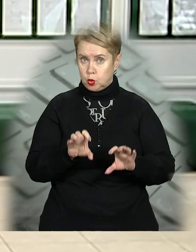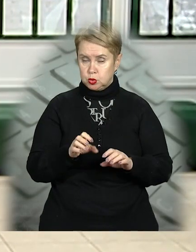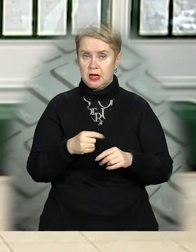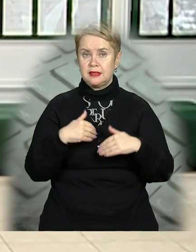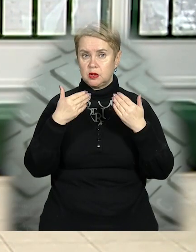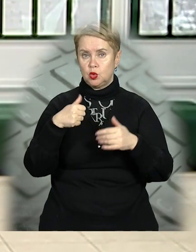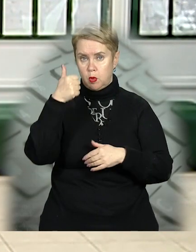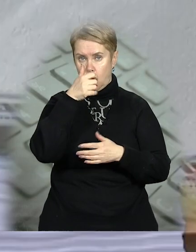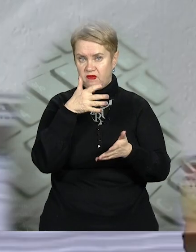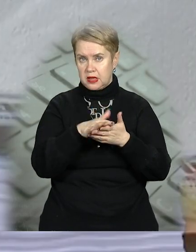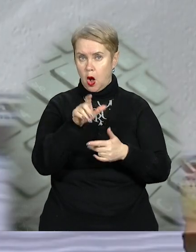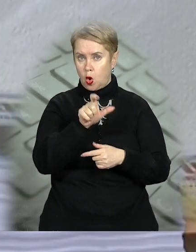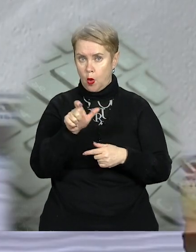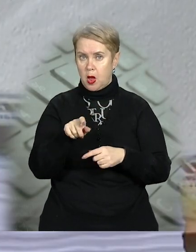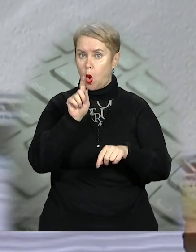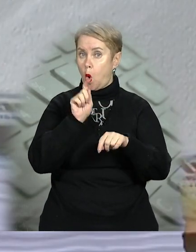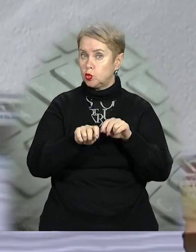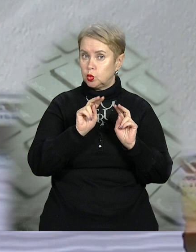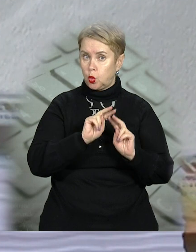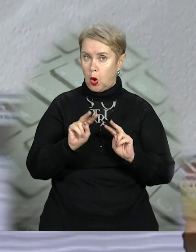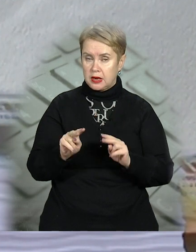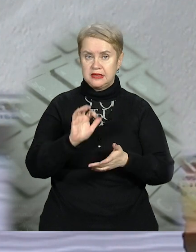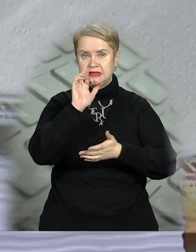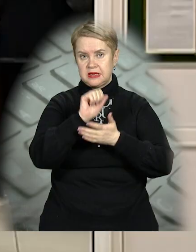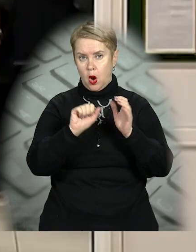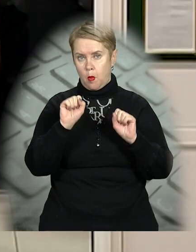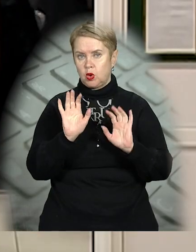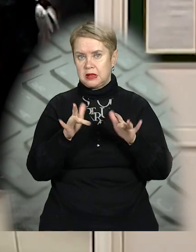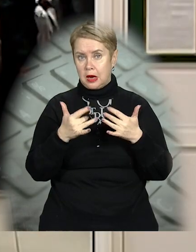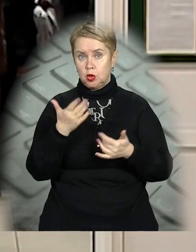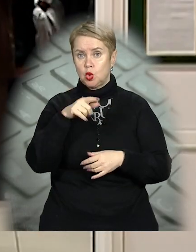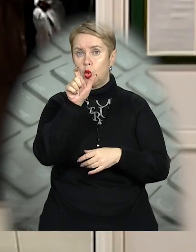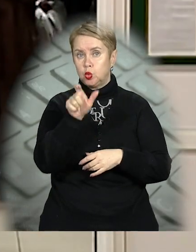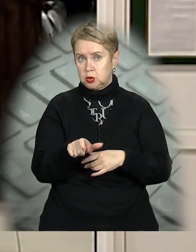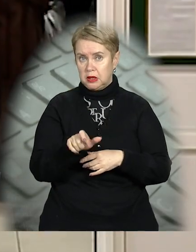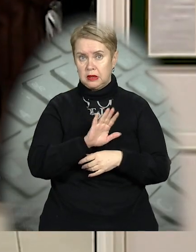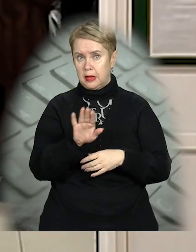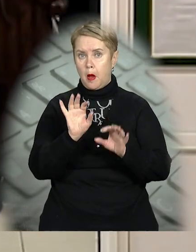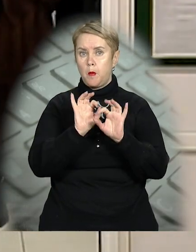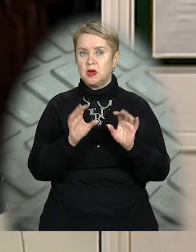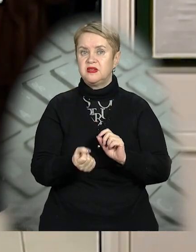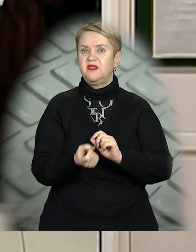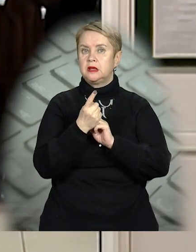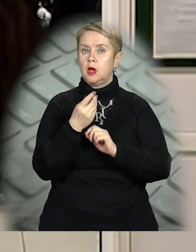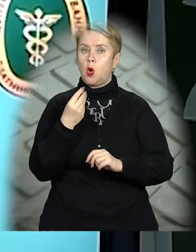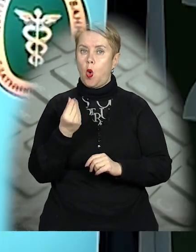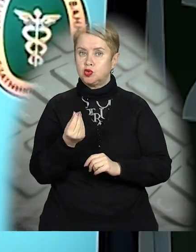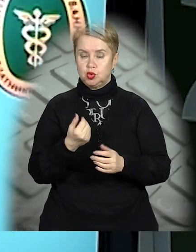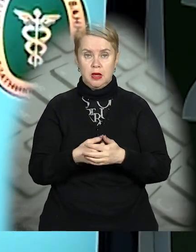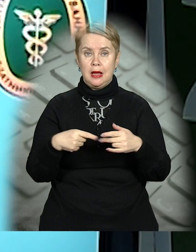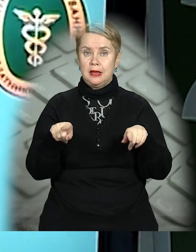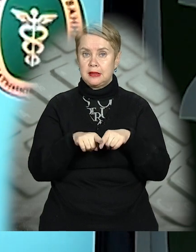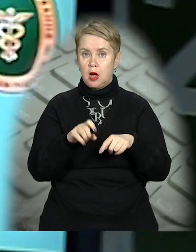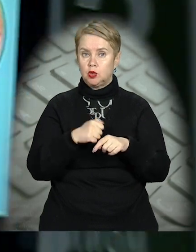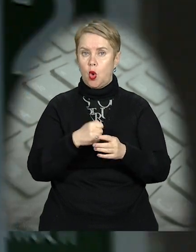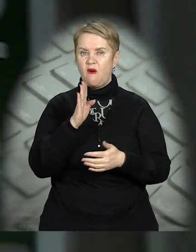Наступного року витрати громадян уважно контролюватимуть. Стягнення можуть нарахувати, якщо людина не пояснить, звідки кошти. Також